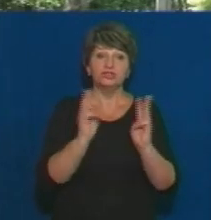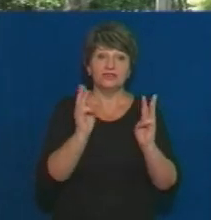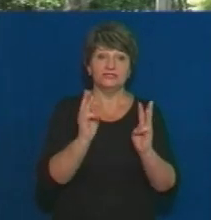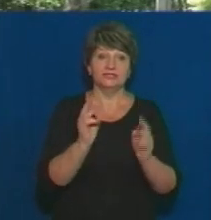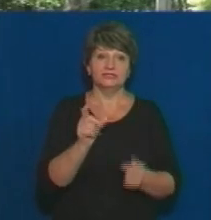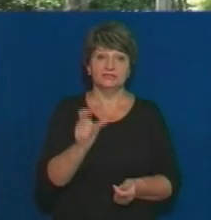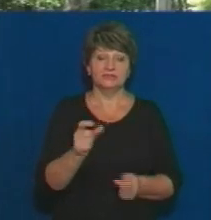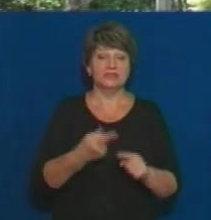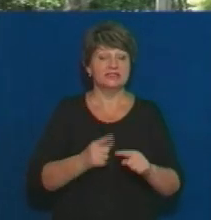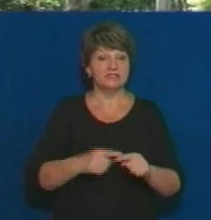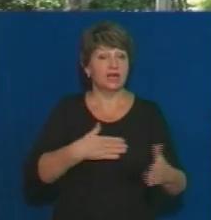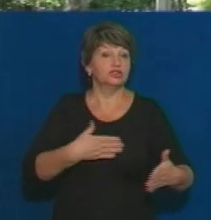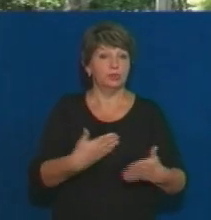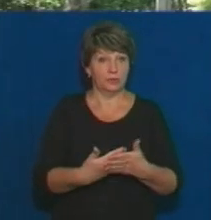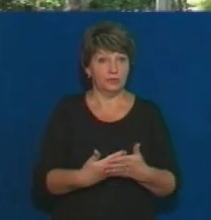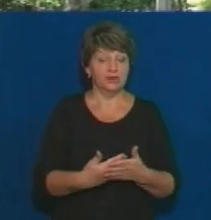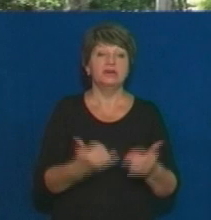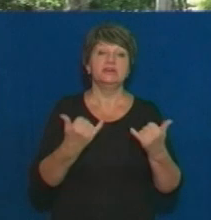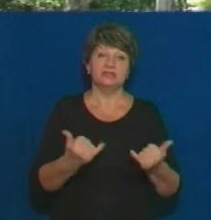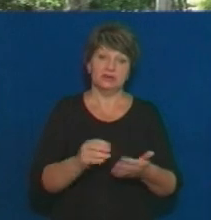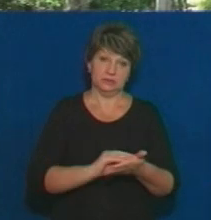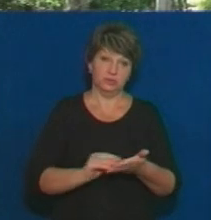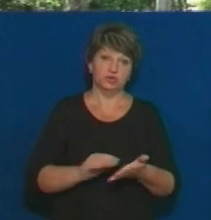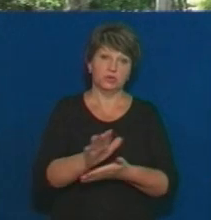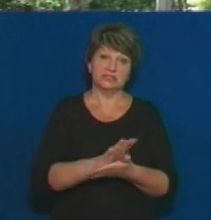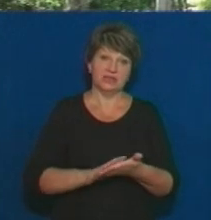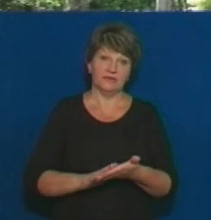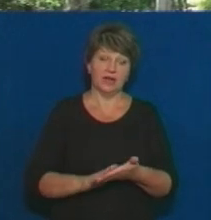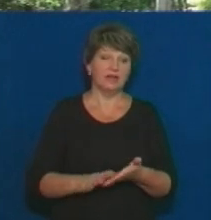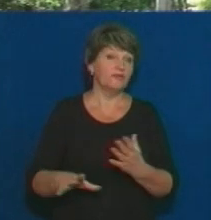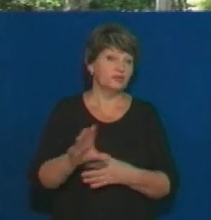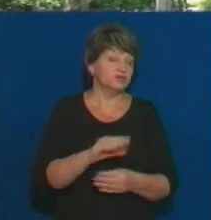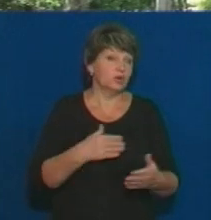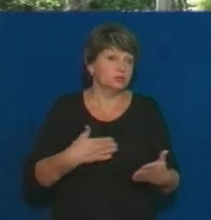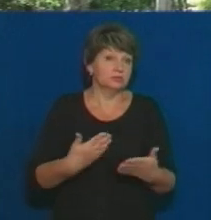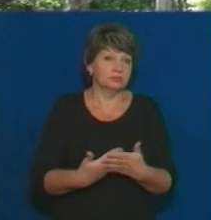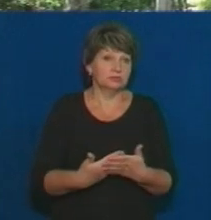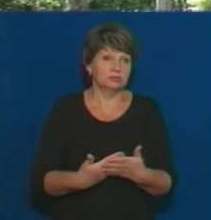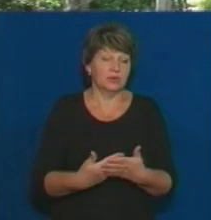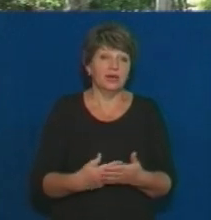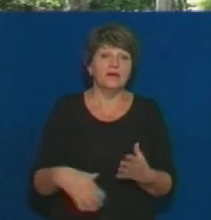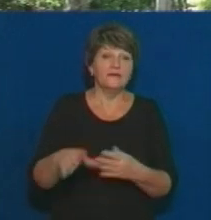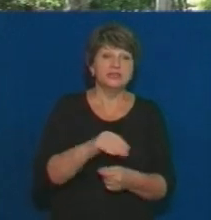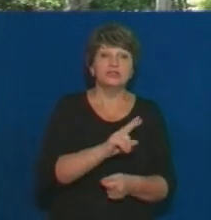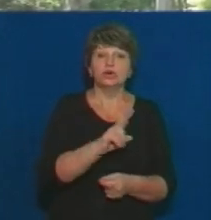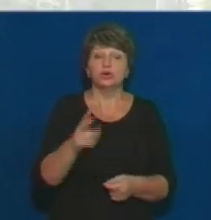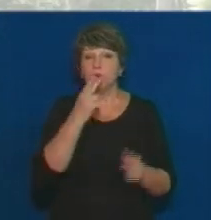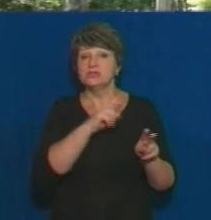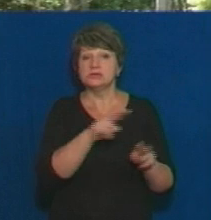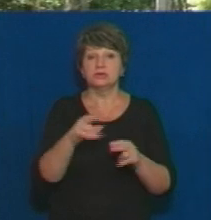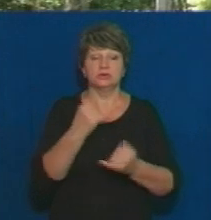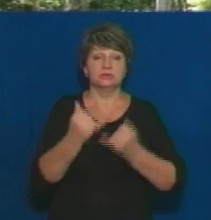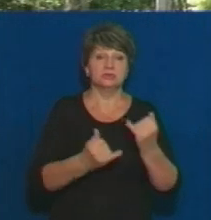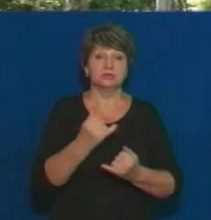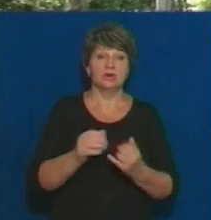це добровольці, вони зараз пишуть заяви, все на добровільних засадах. Так само ті, хто дивиться за автомобілем.